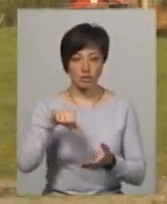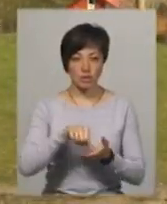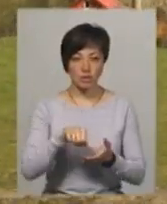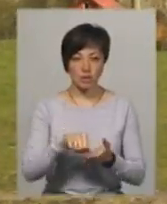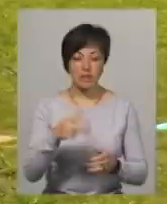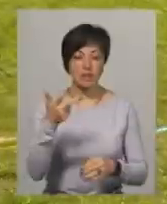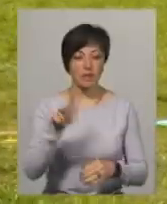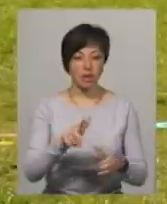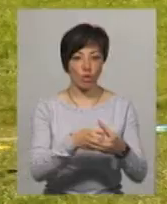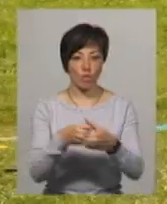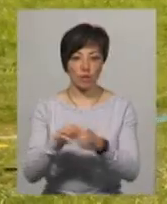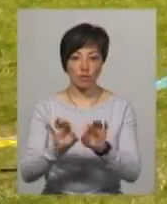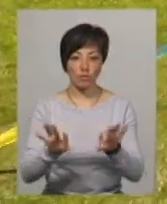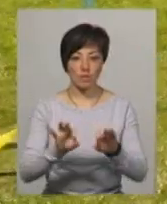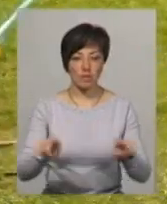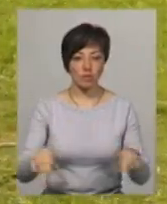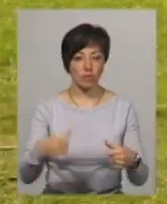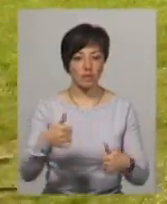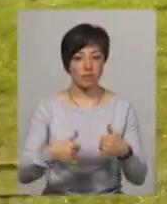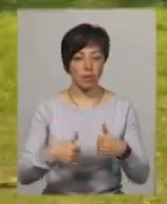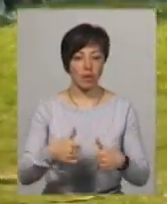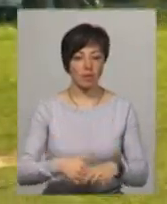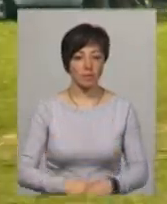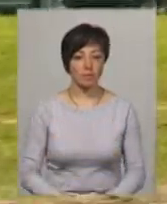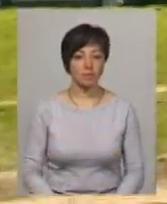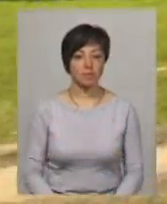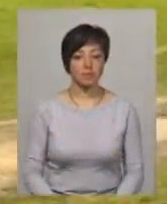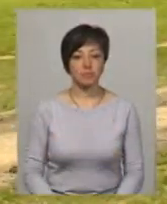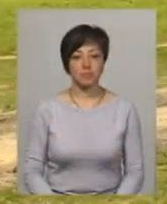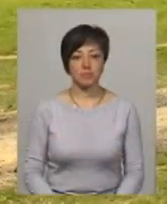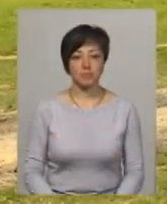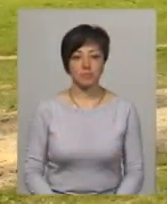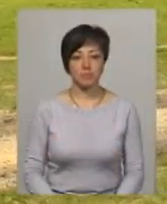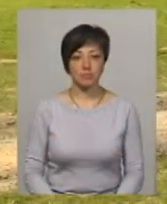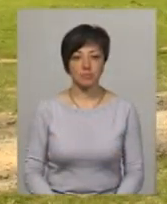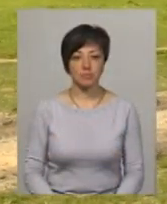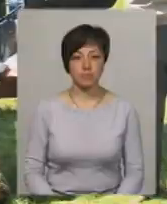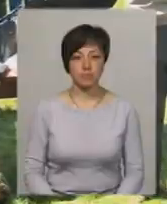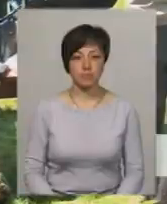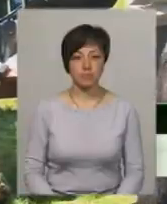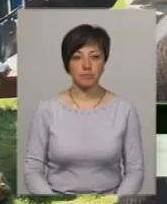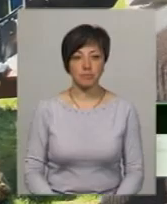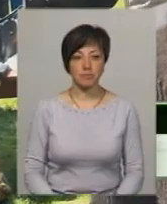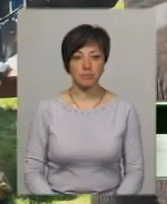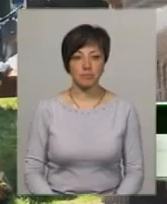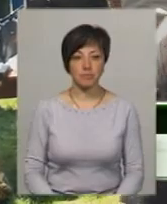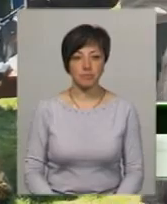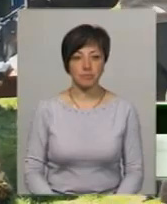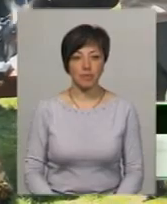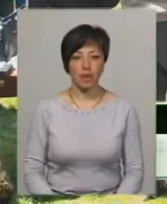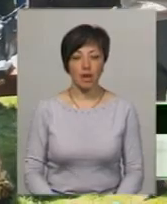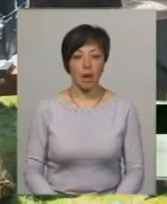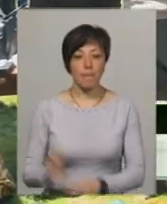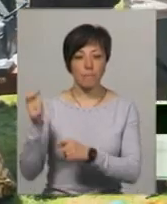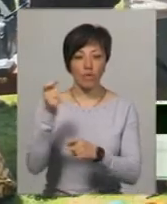участь три команди. Розповідає засновний змагань з повітряних змій Хмельницької області Михайло Завалов. Повітряними зміями